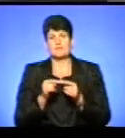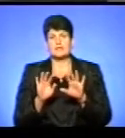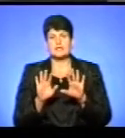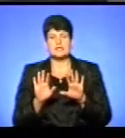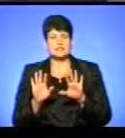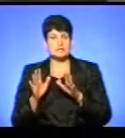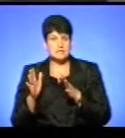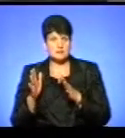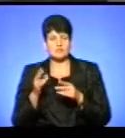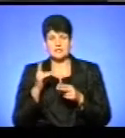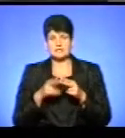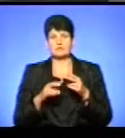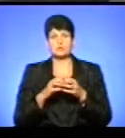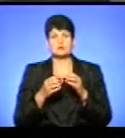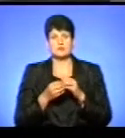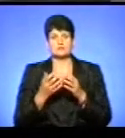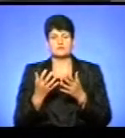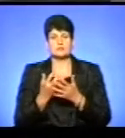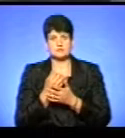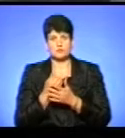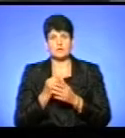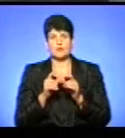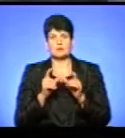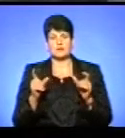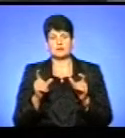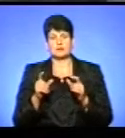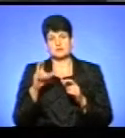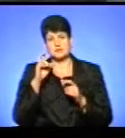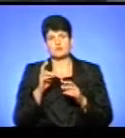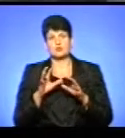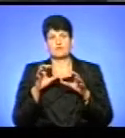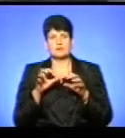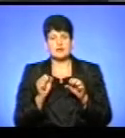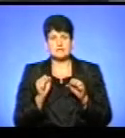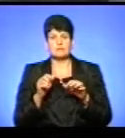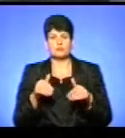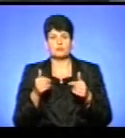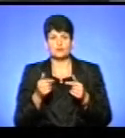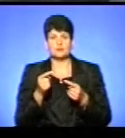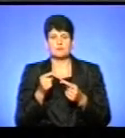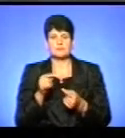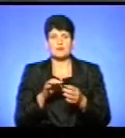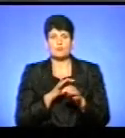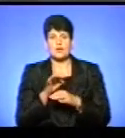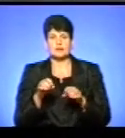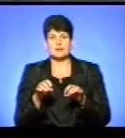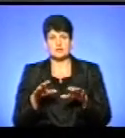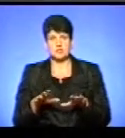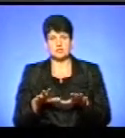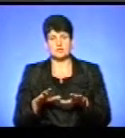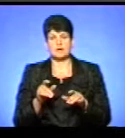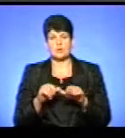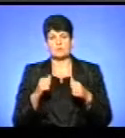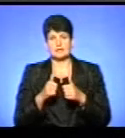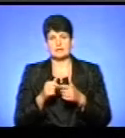кінцевому результаті, якщо ж вони знаходяться на об'єктах комунальної власності, відпунктують відповідні рішення, проєкти рішення виконавчого комітету міської ради,